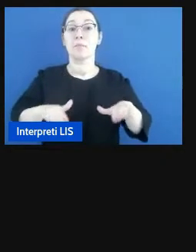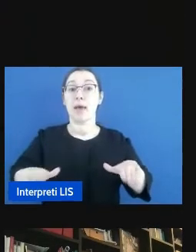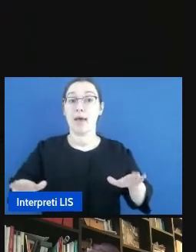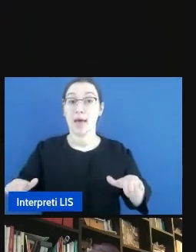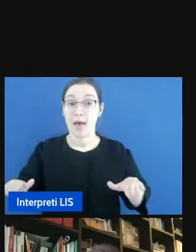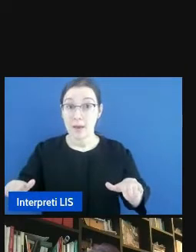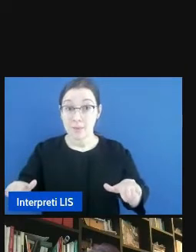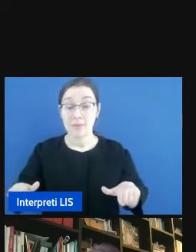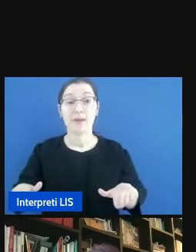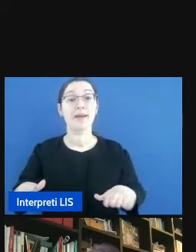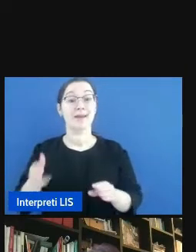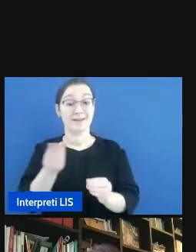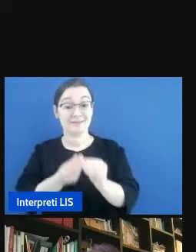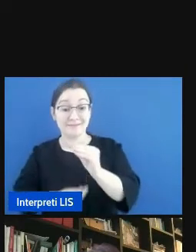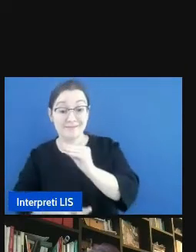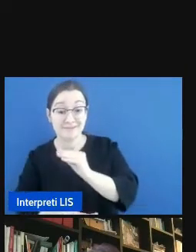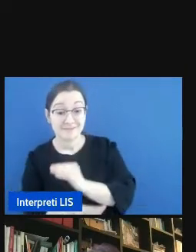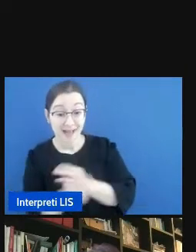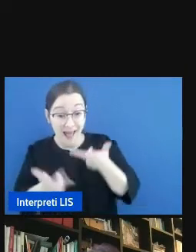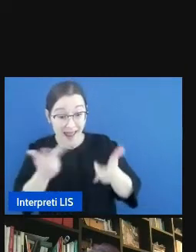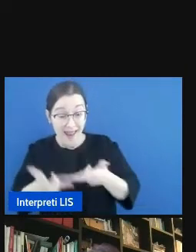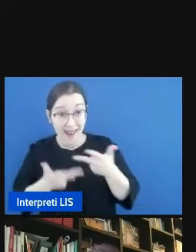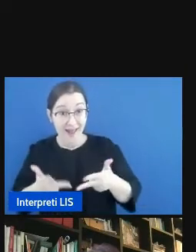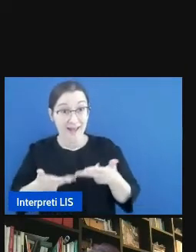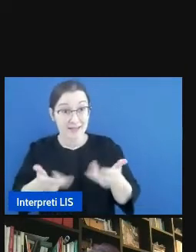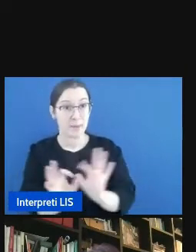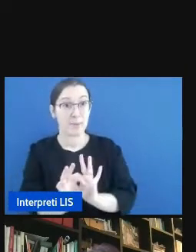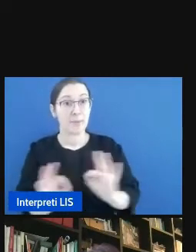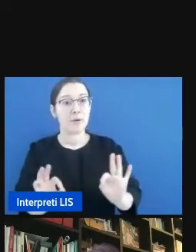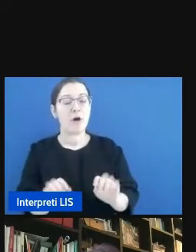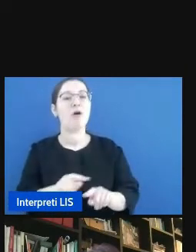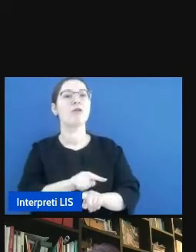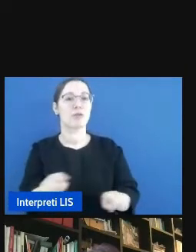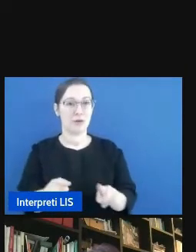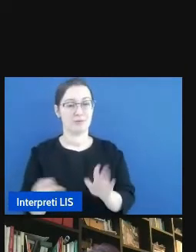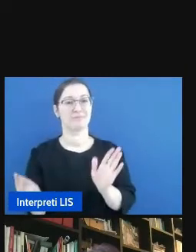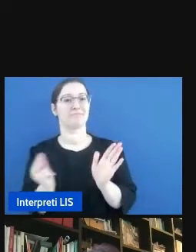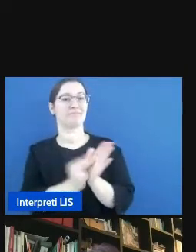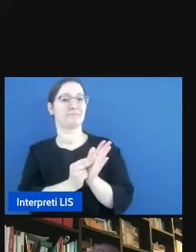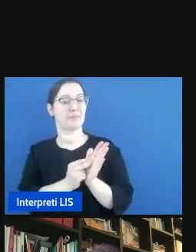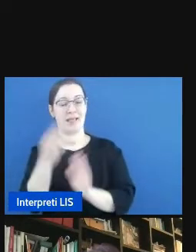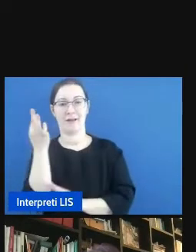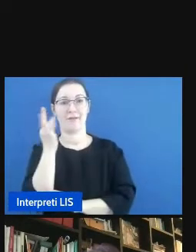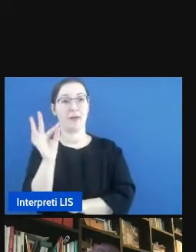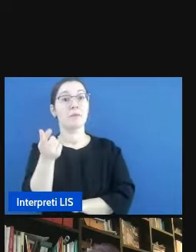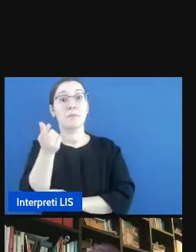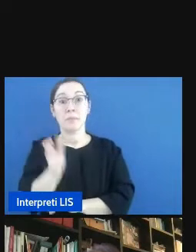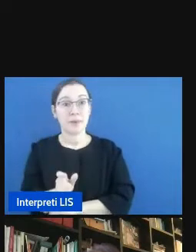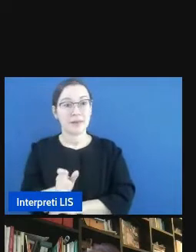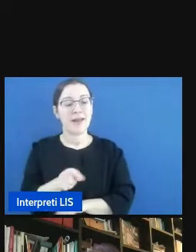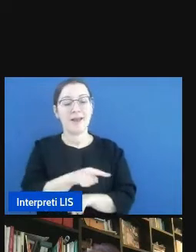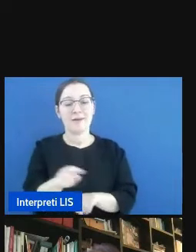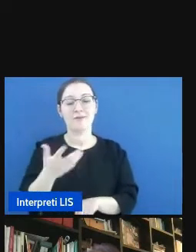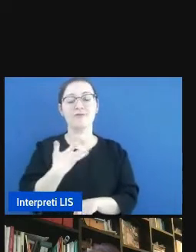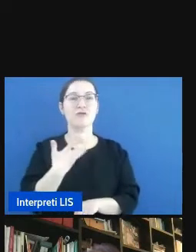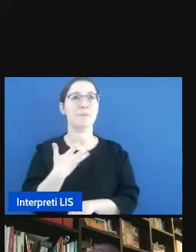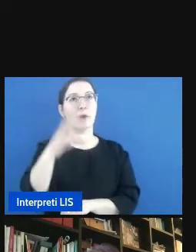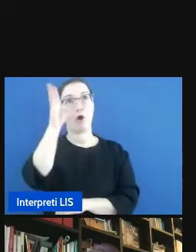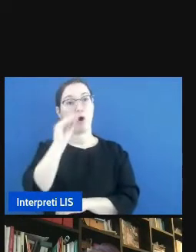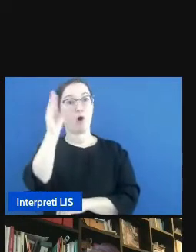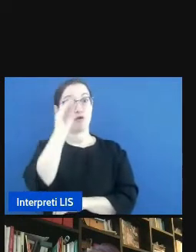erano quelli che avevano i punteggi migliori proprio perché in qualche modo la conoscenza della LIS